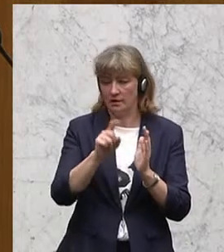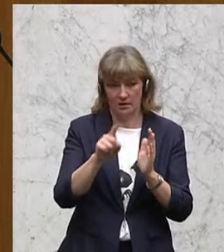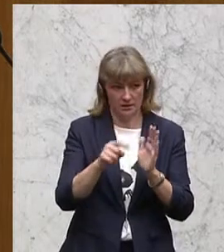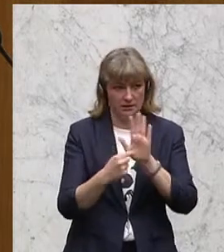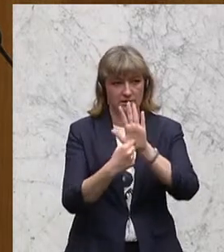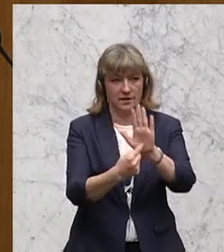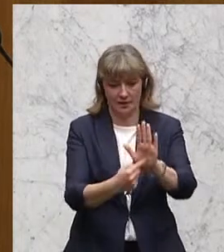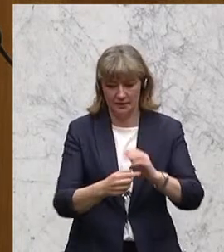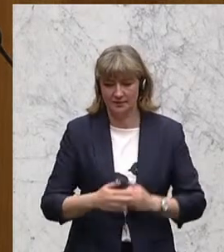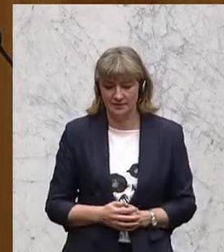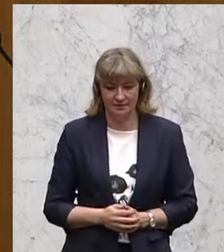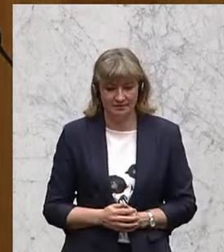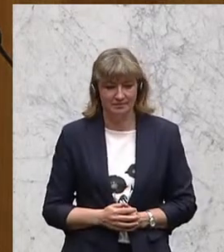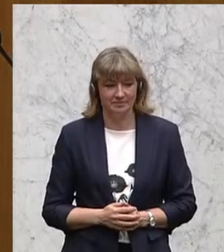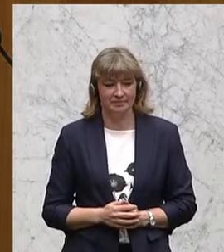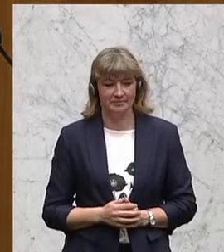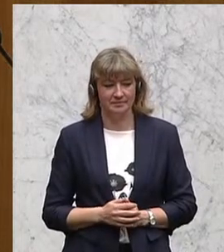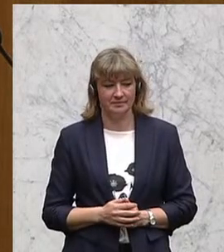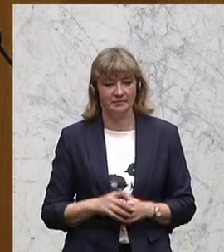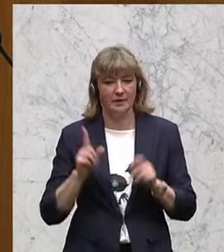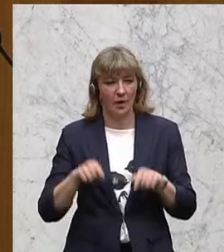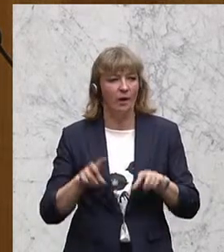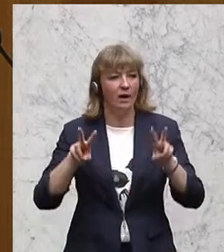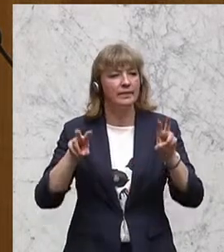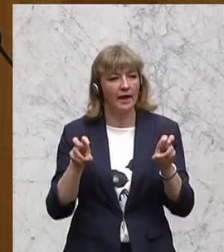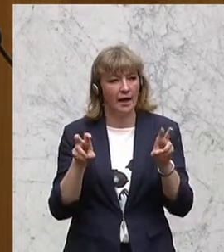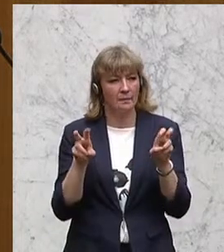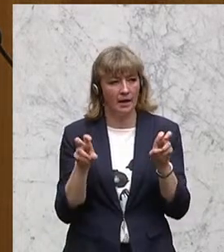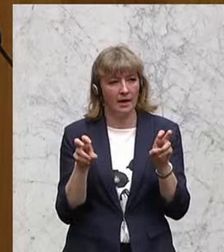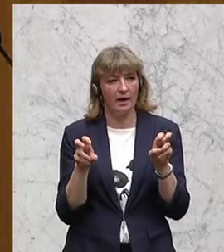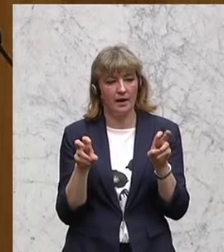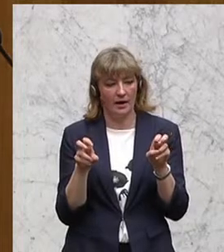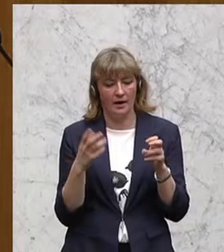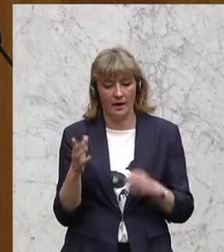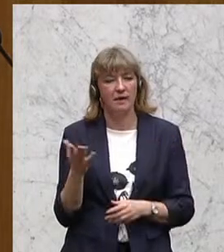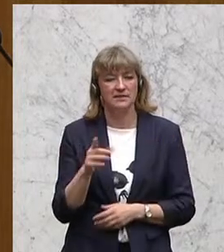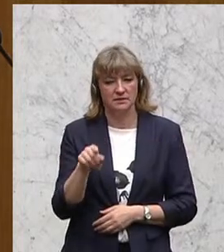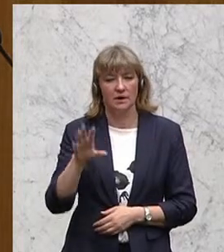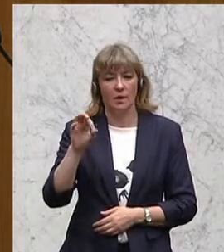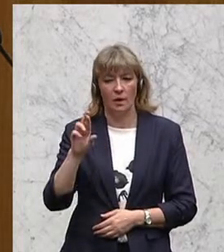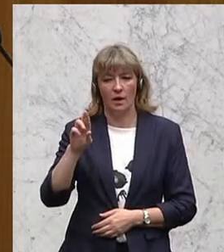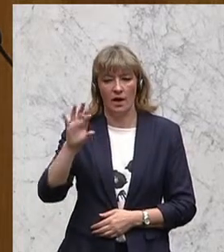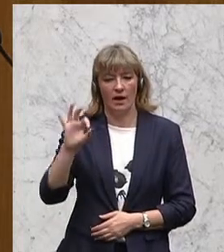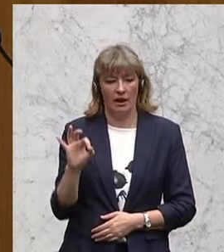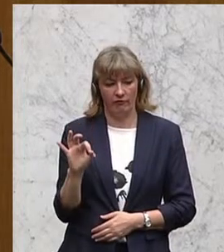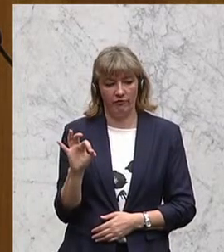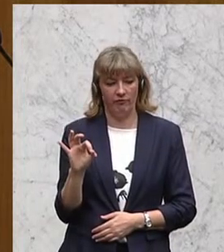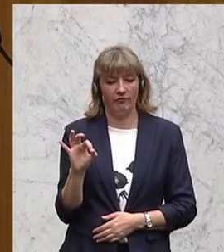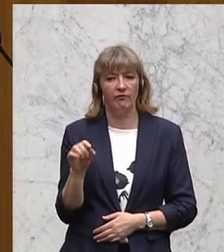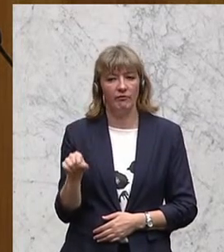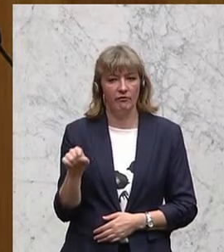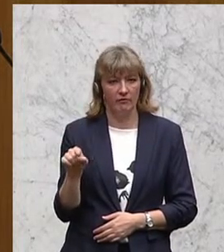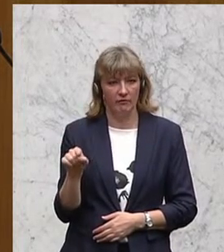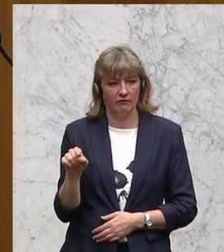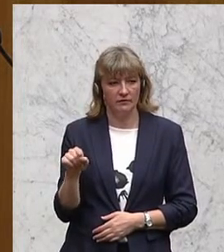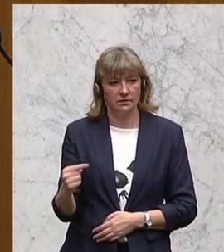wichtig ist, ist ein Thema nämlich, dass der ORF, der auch einen öffentlich